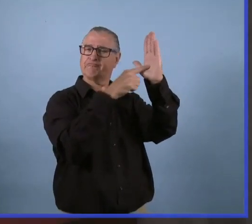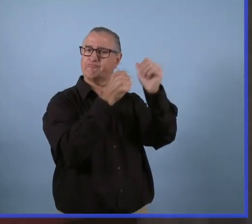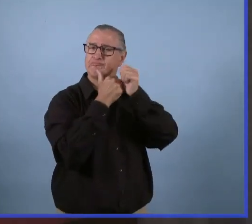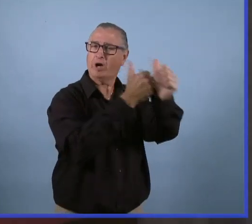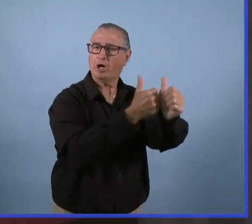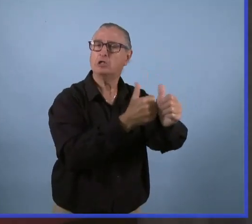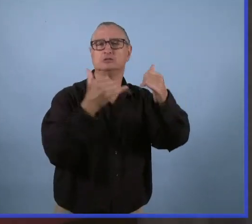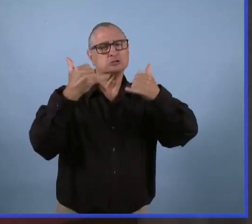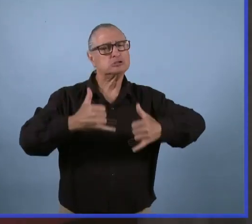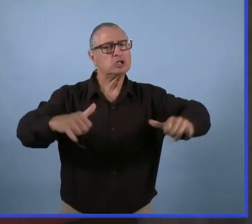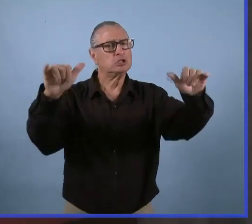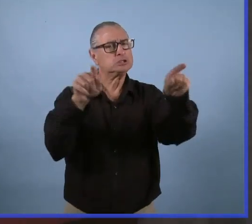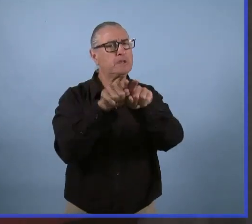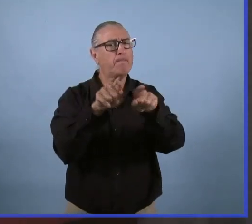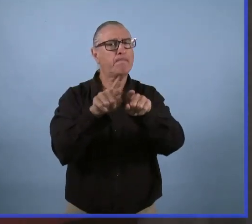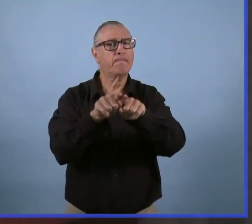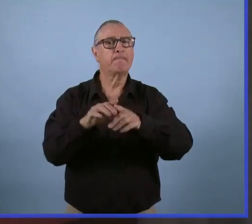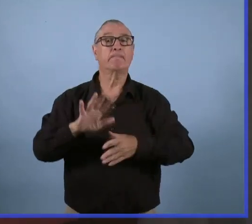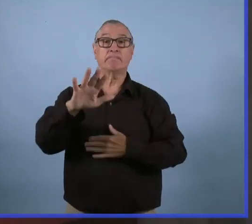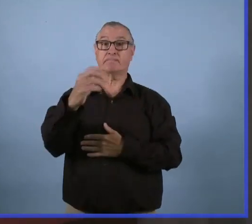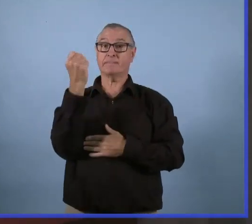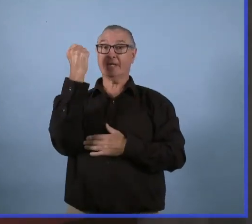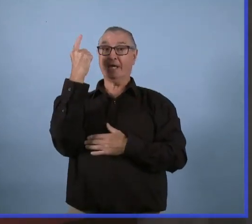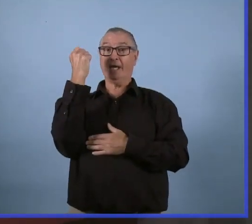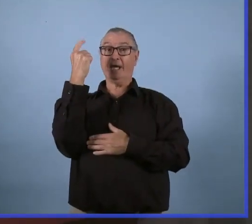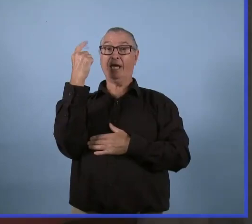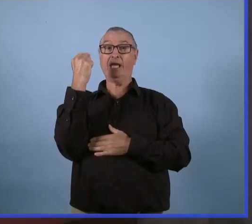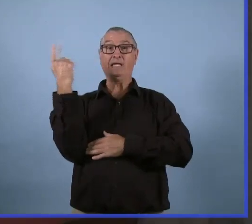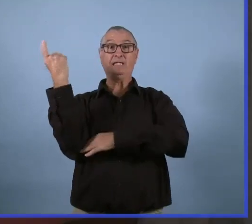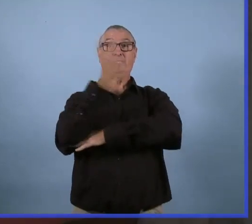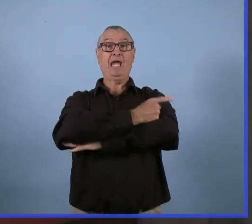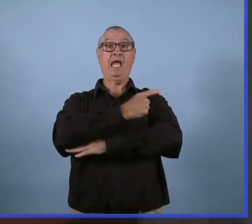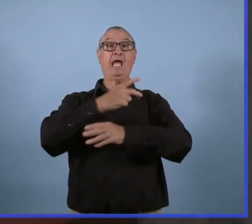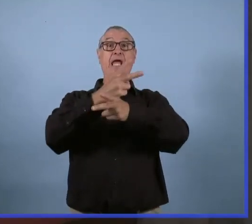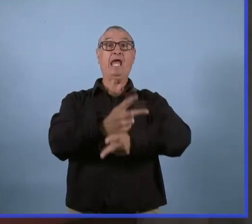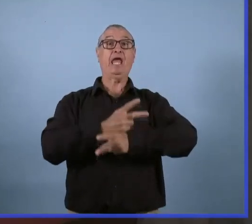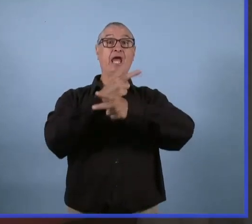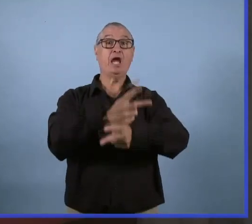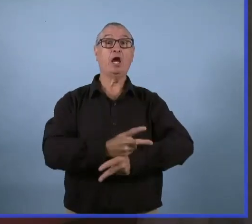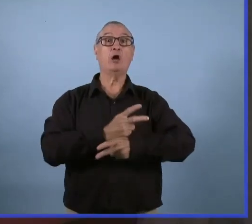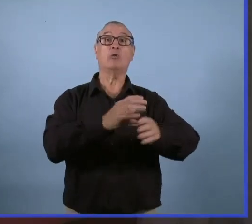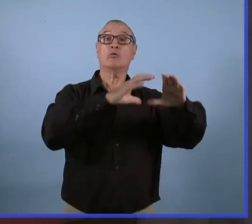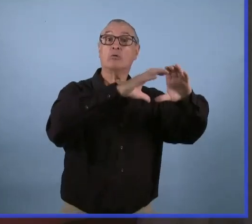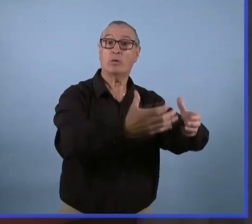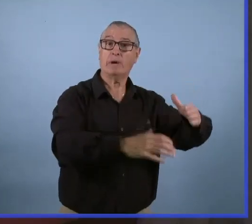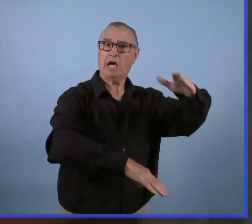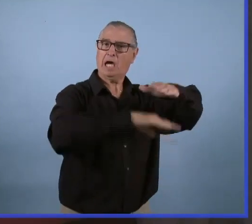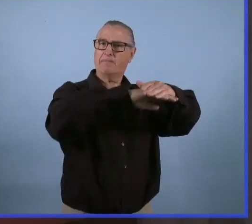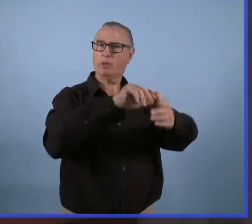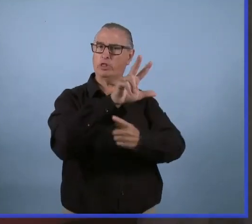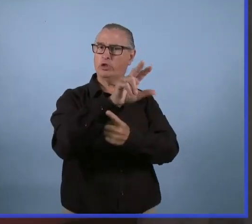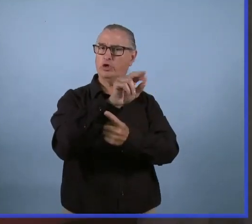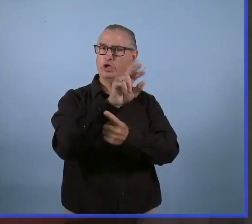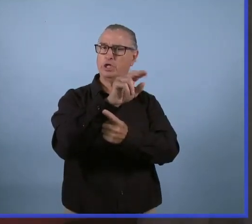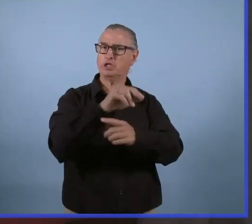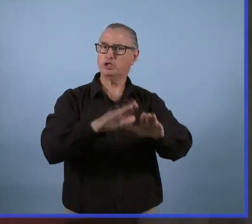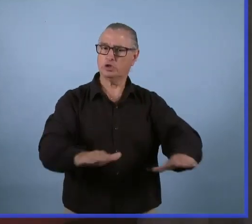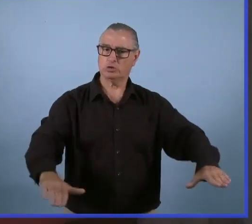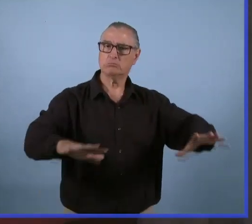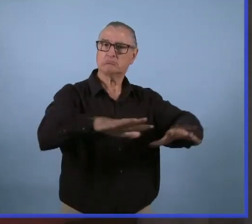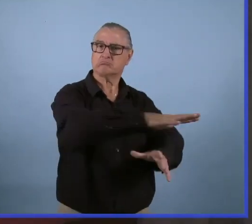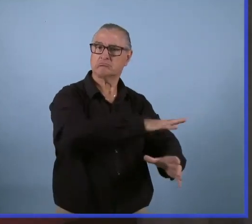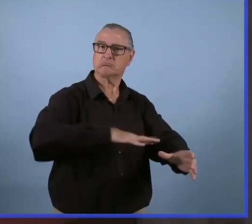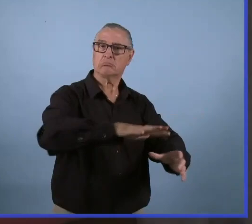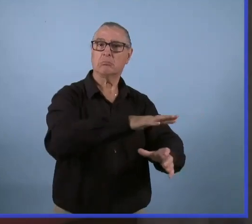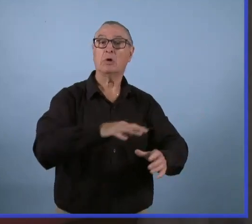camps de jour rouvriront avec des cohortes de 20 enfants, tels que soulignés dans l'Ordre de santé. Il